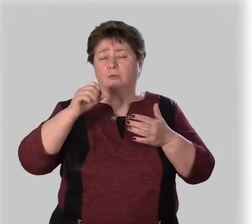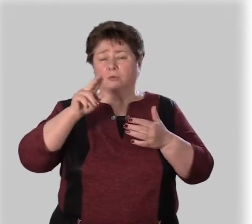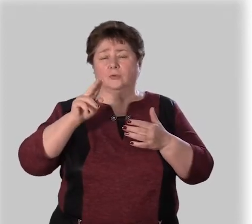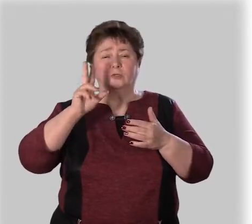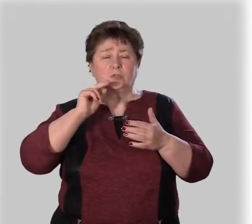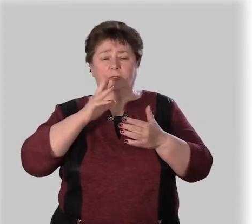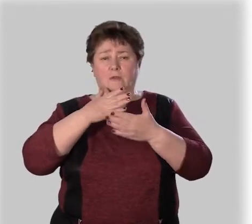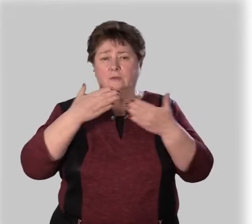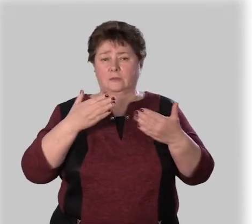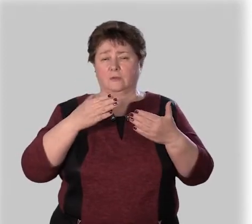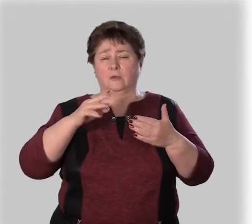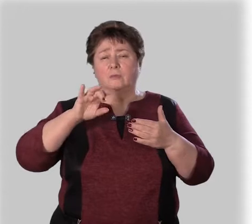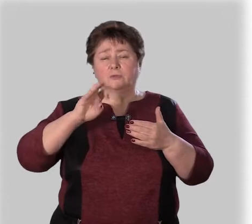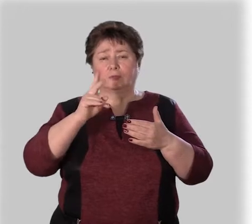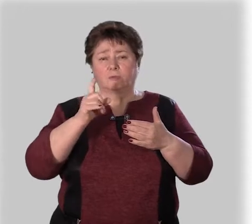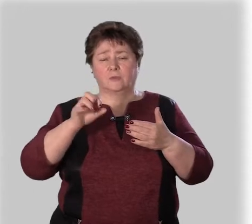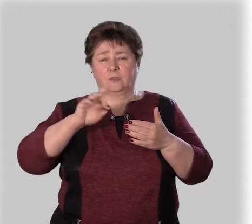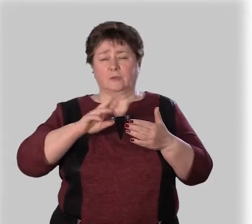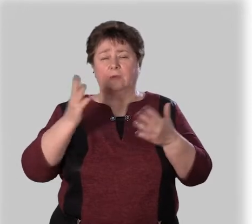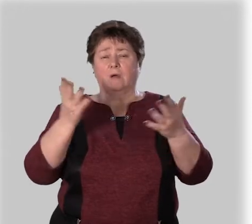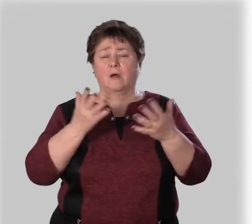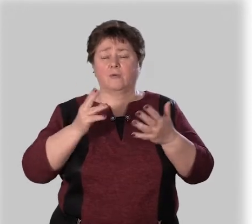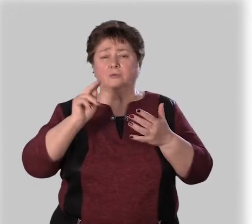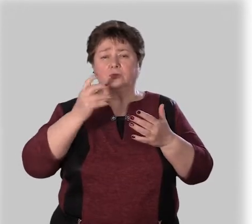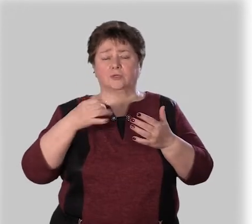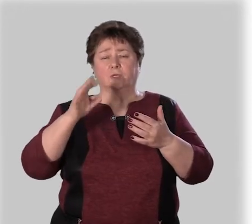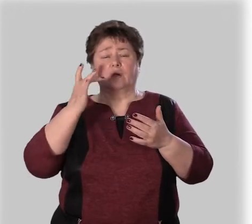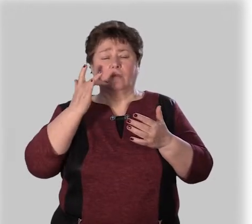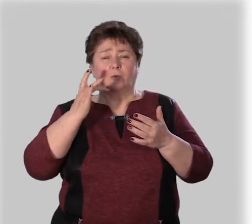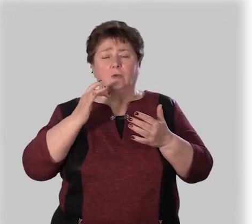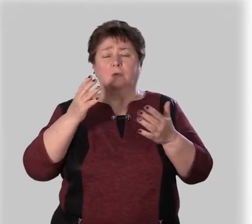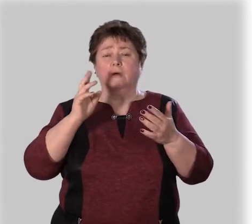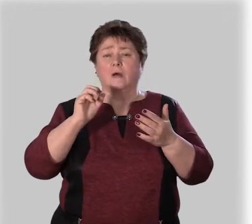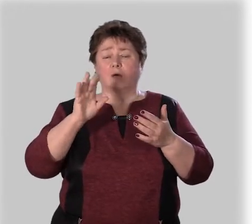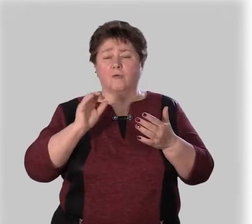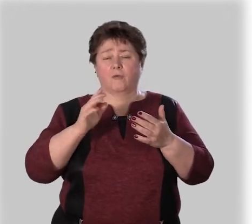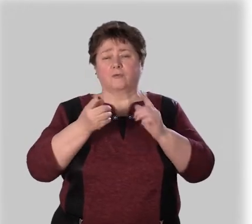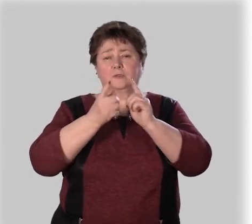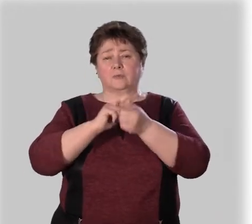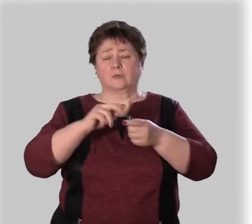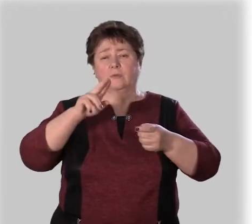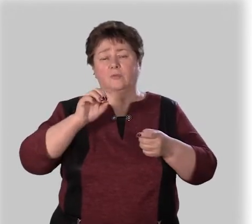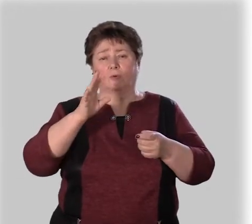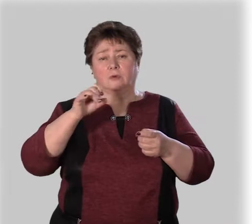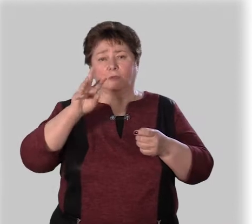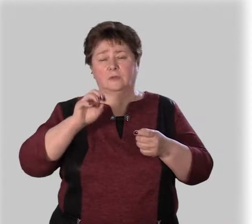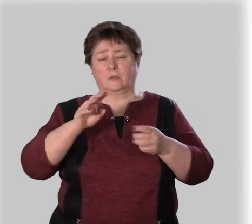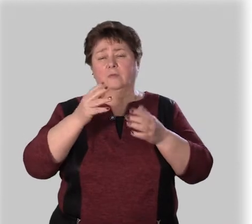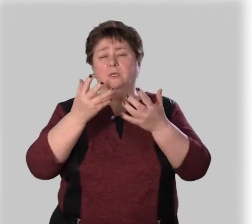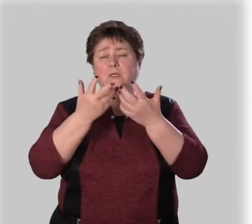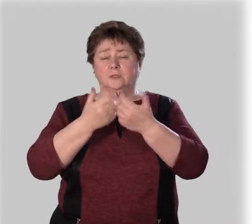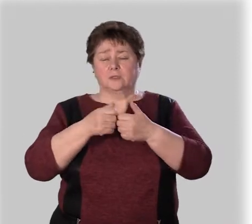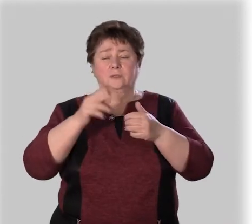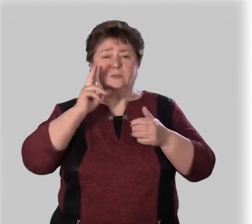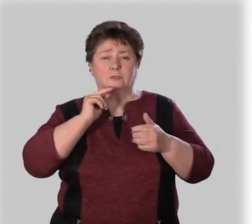имеют рода и числа. Местоимения «Какой», «Чей», «Который», «Каков» изменяются по